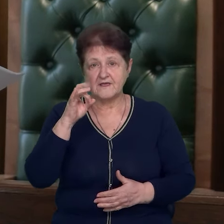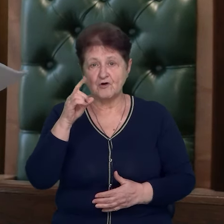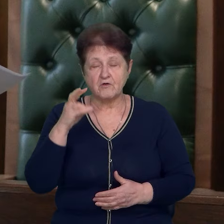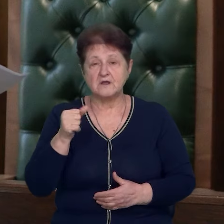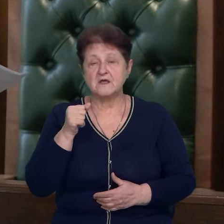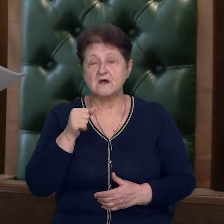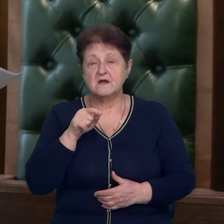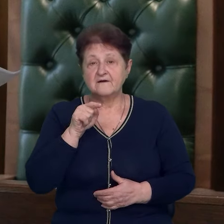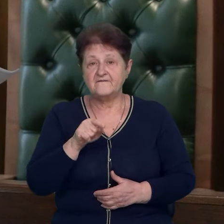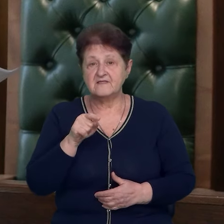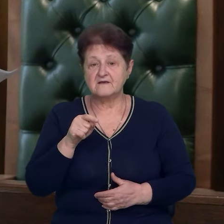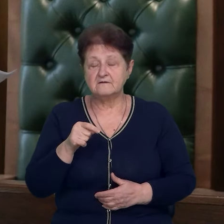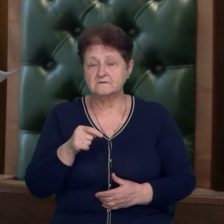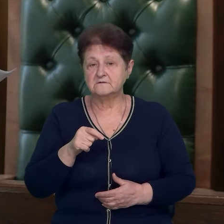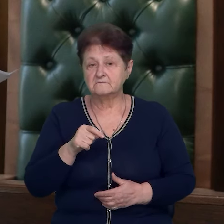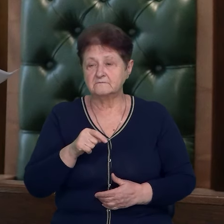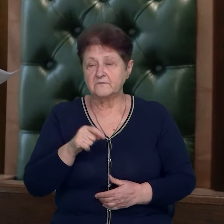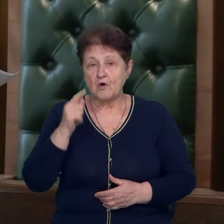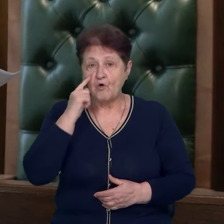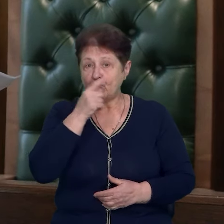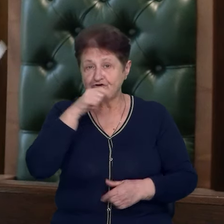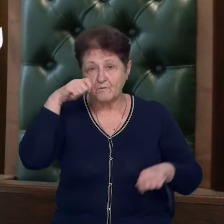на узбіччі, щоб протерти очі.